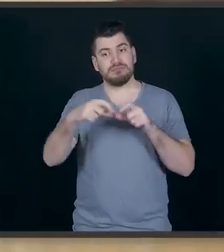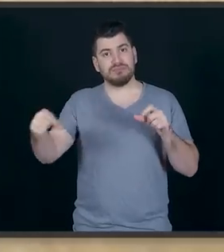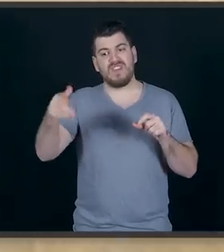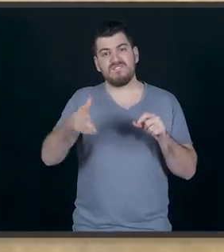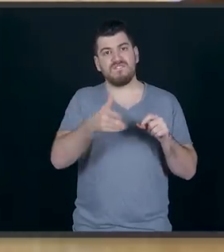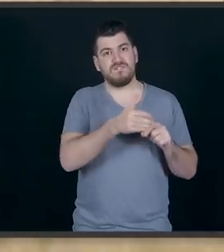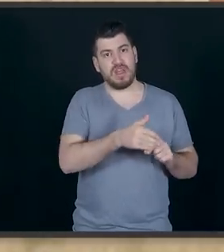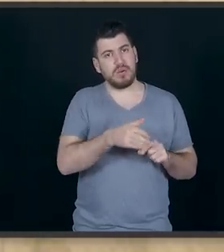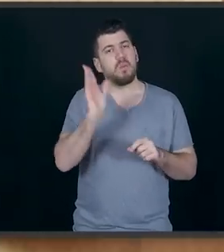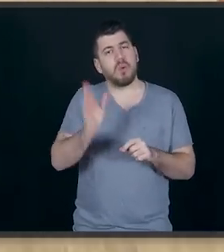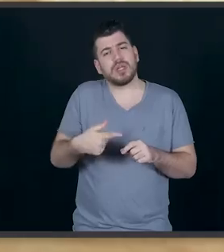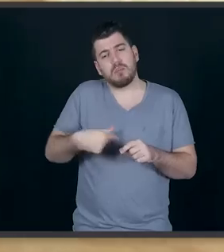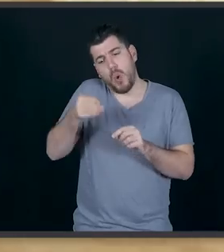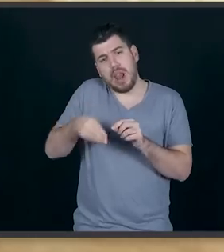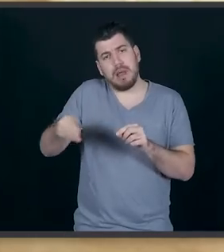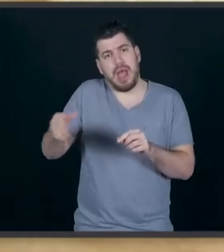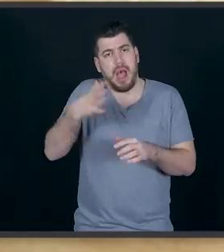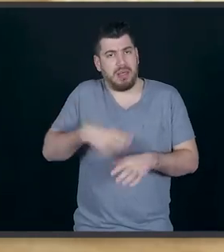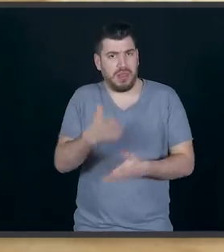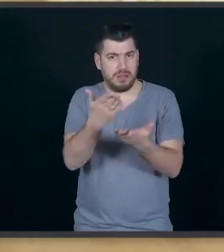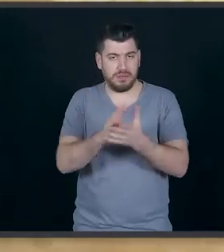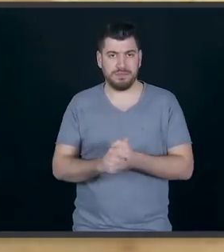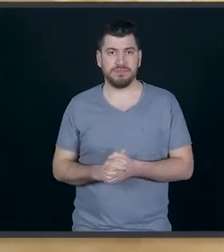λεπτές φέτες, μπορείτε να τις κόψετε και πιο λεπτές αν θέλετε.